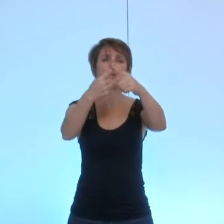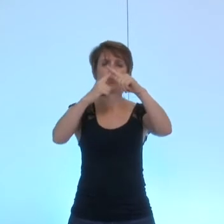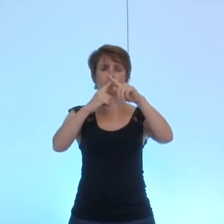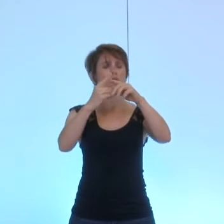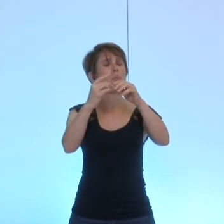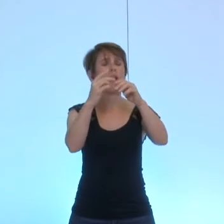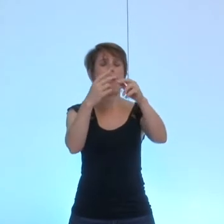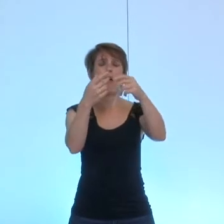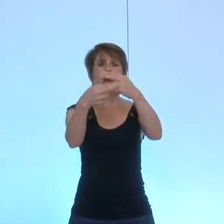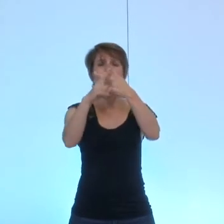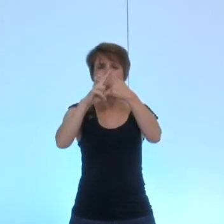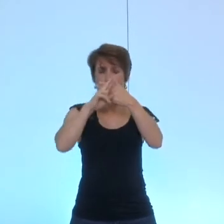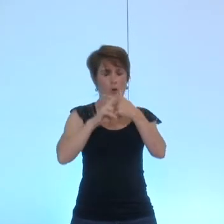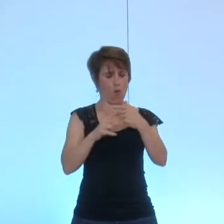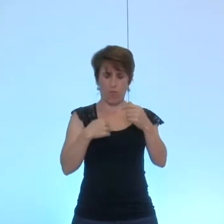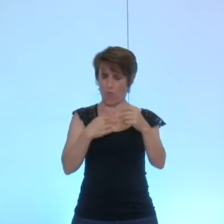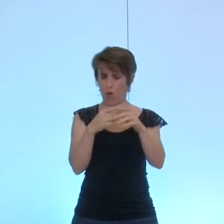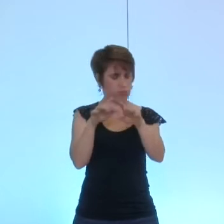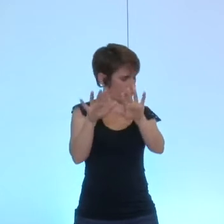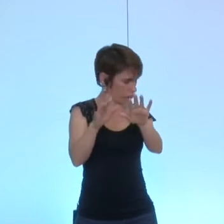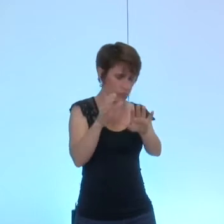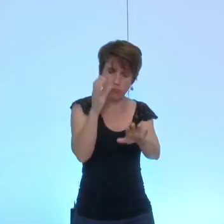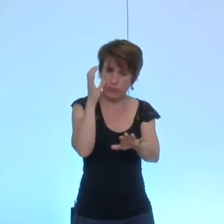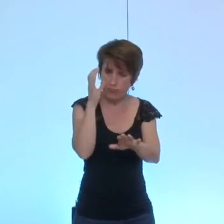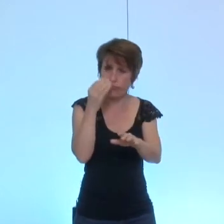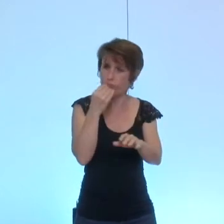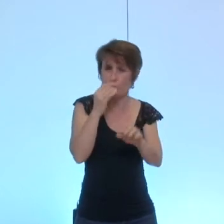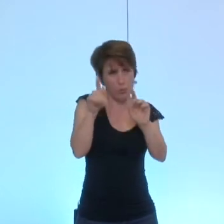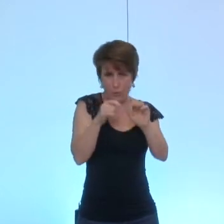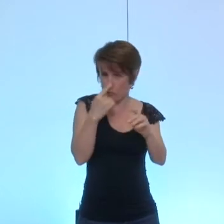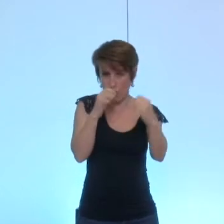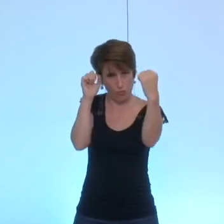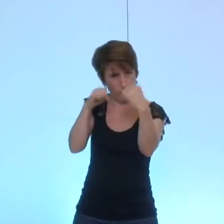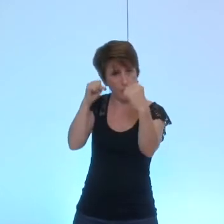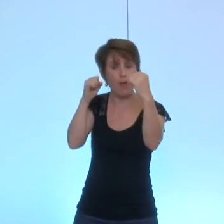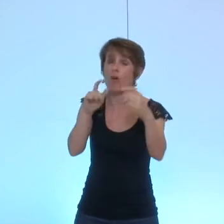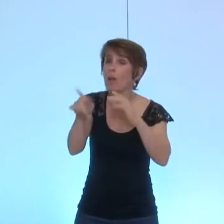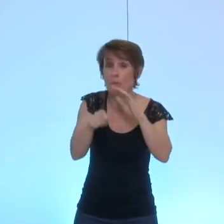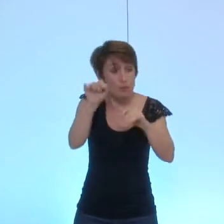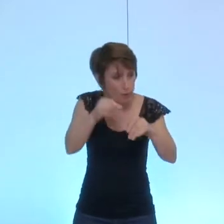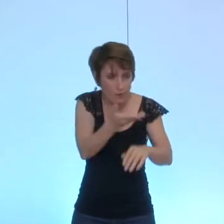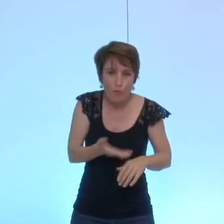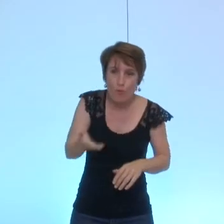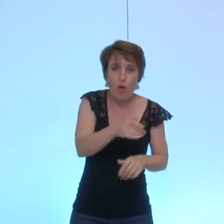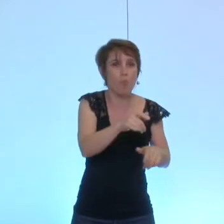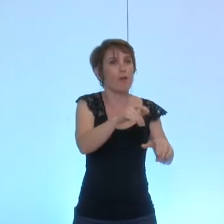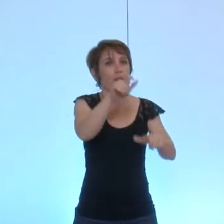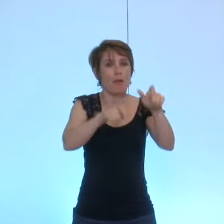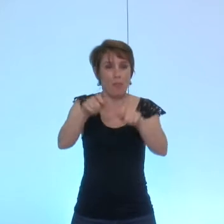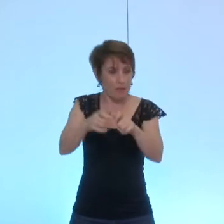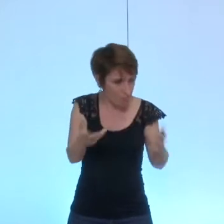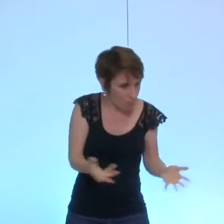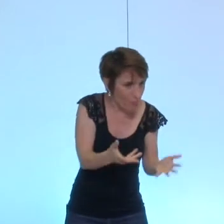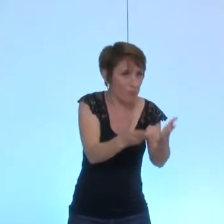sommes complètement en phase tout ce qui peut être fait pour faciliter l'engagement politique l'engagement syndical l'engagement